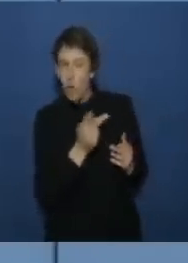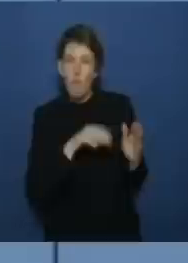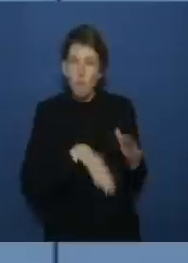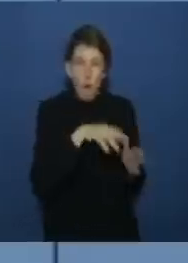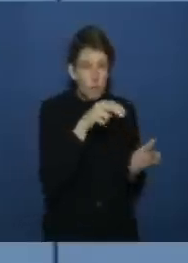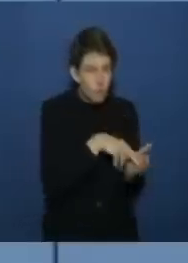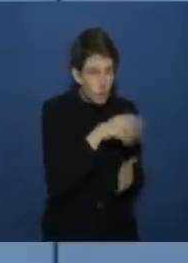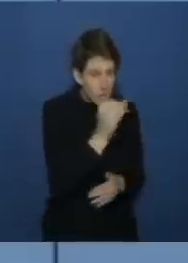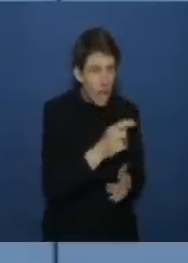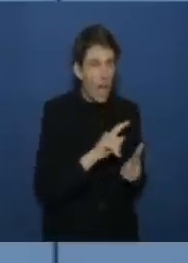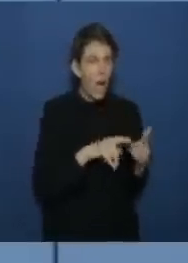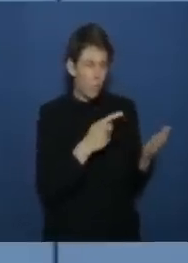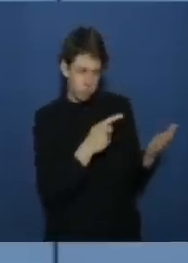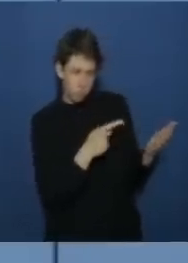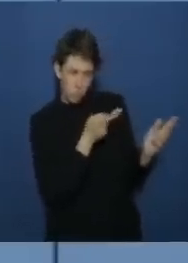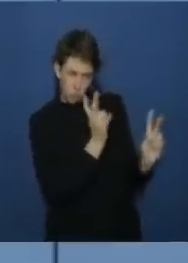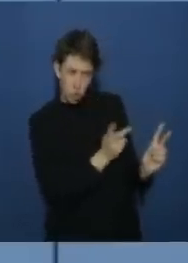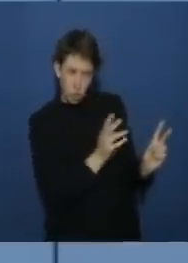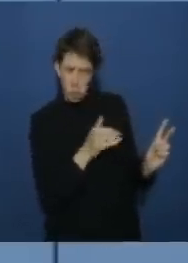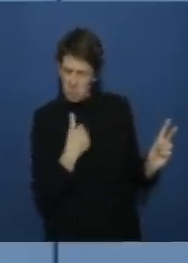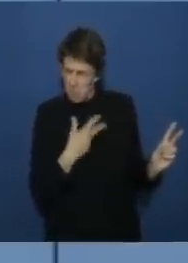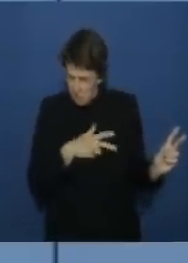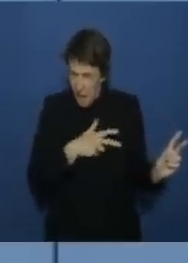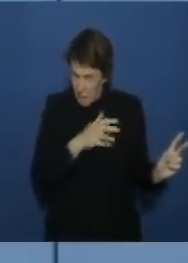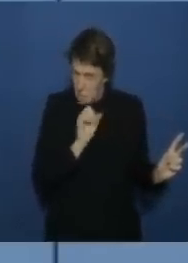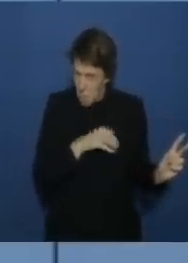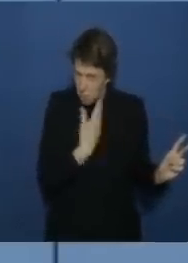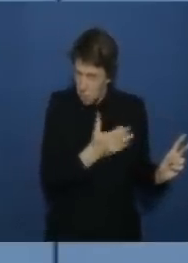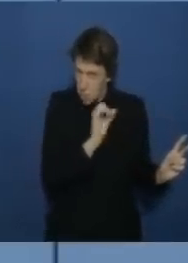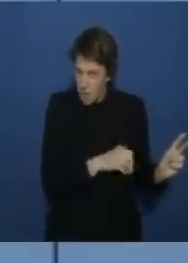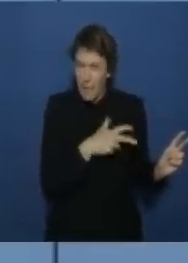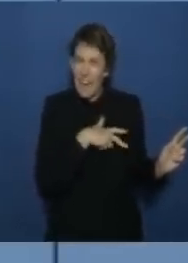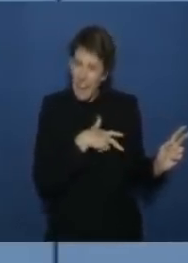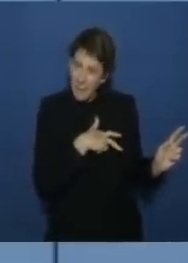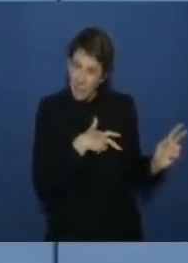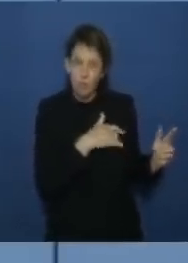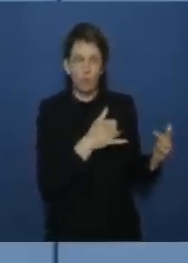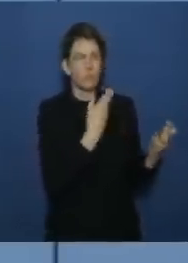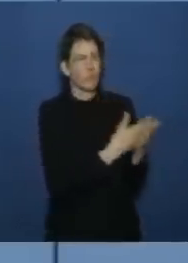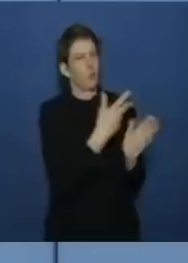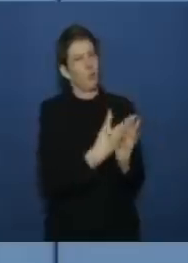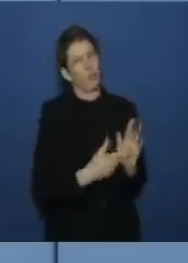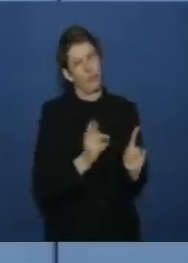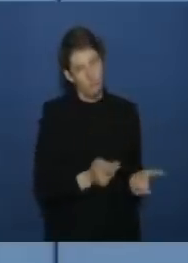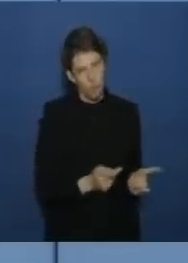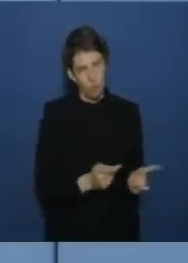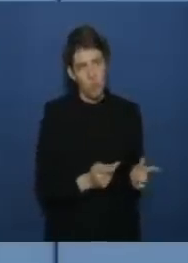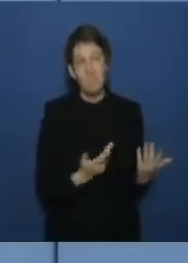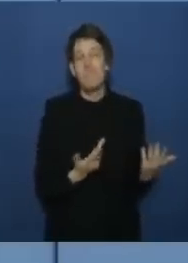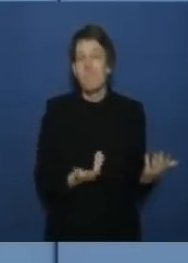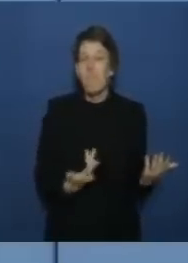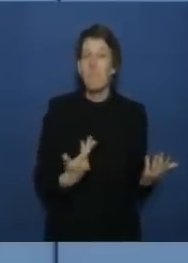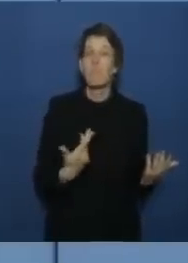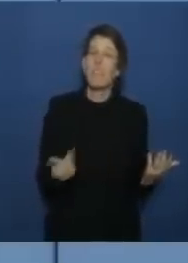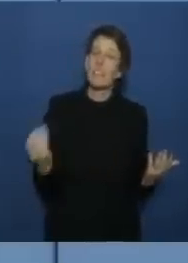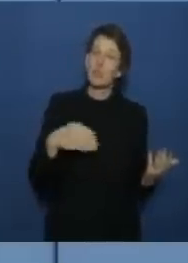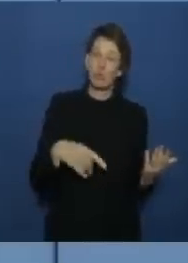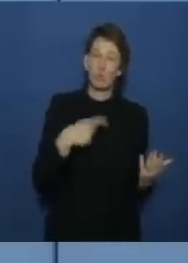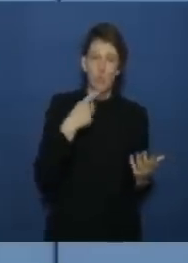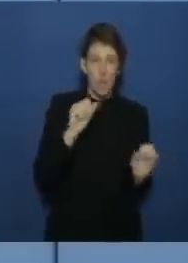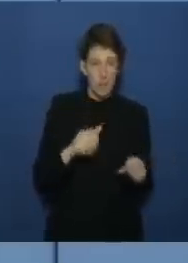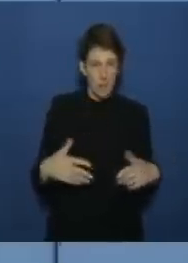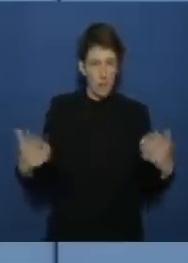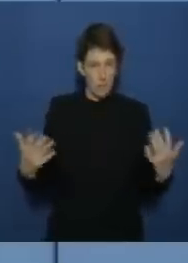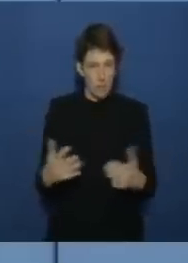und auch auf plausibilität entsprechend prüfen und darüber hinaus kann kann kann ich halt eben noch sagen dass